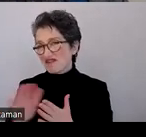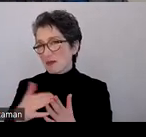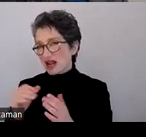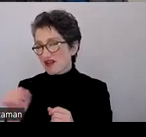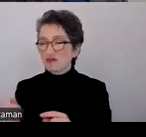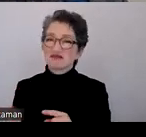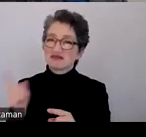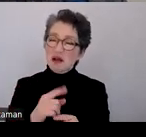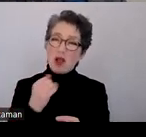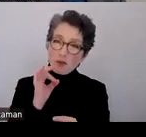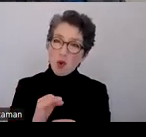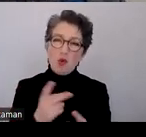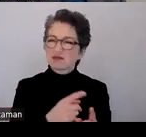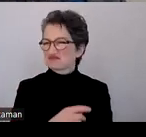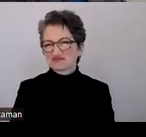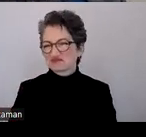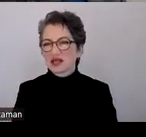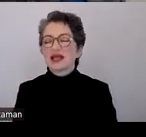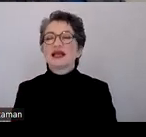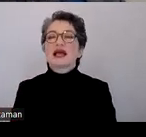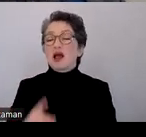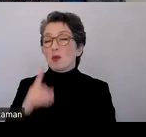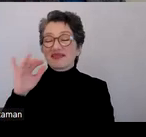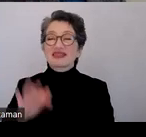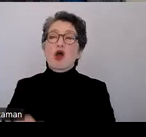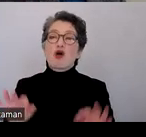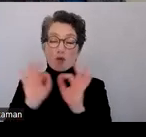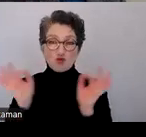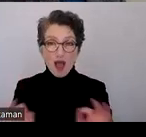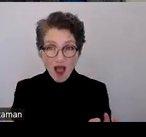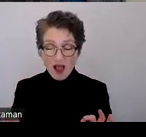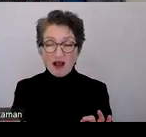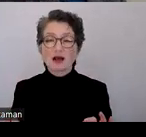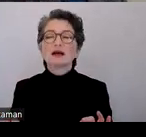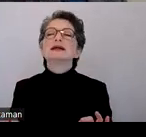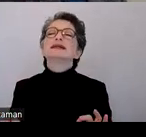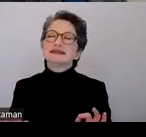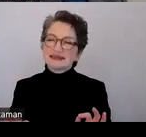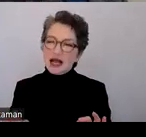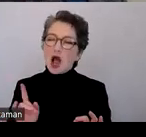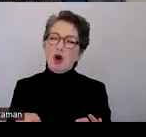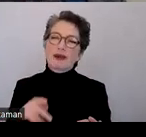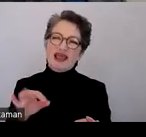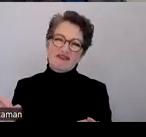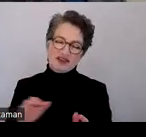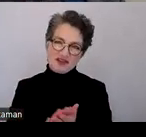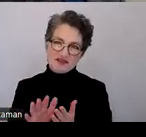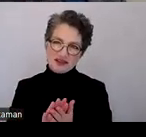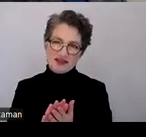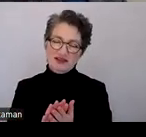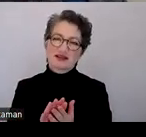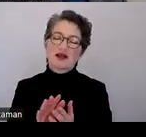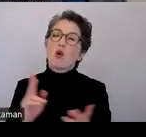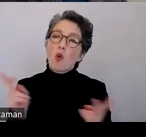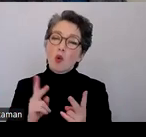Und wenn ich Formulare habe, dann sollte ich auch PDF verwenden oder HTML, da komme ich